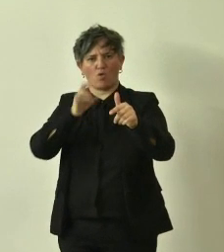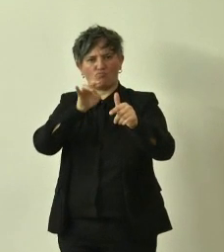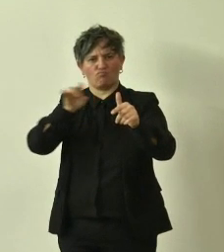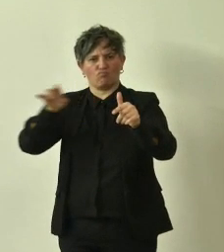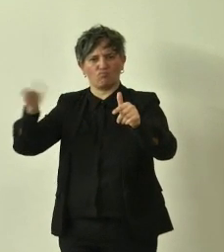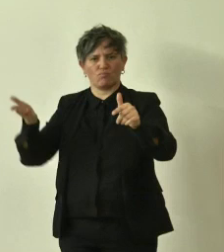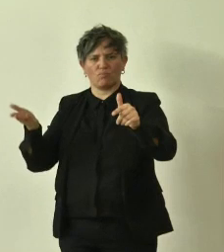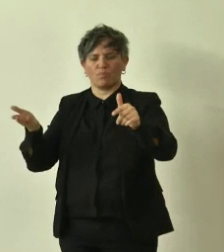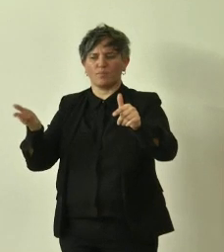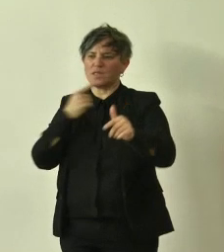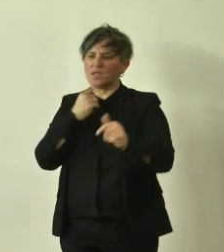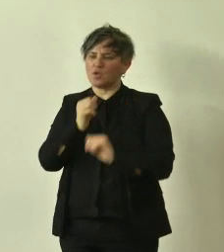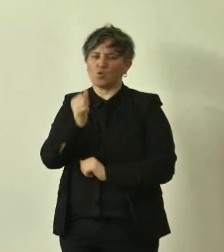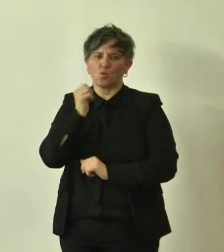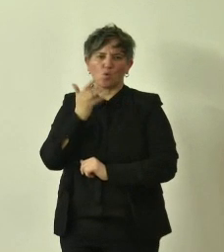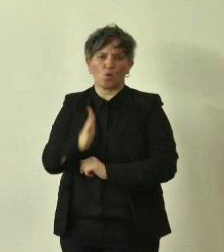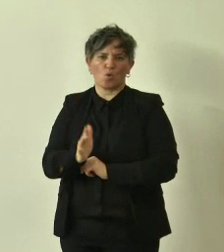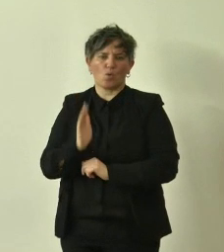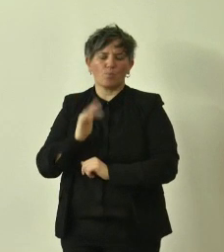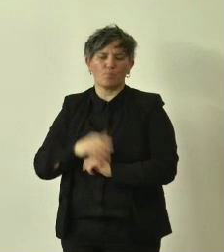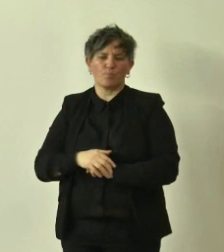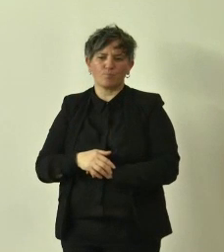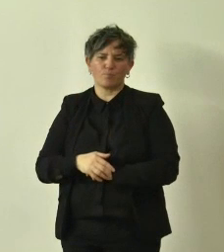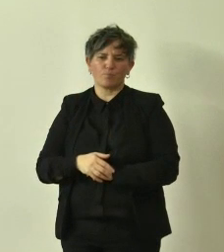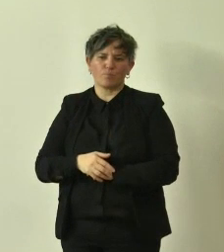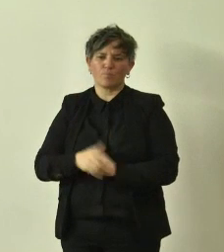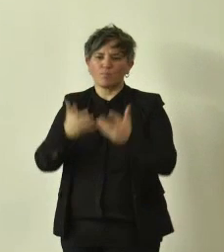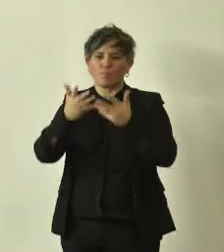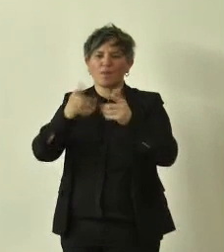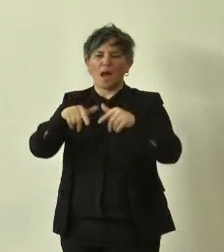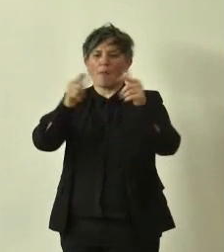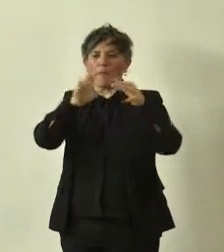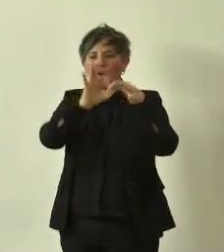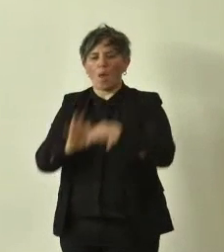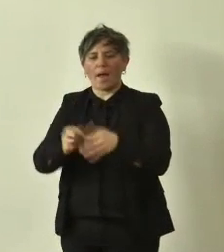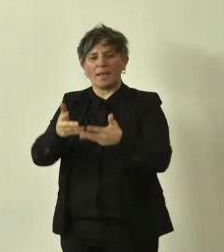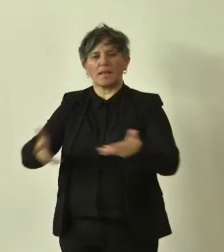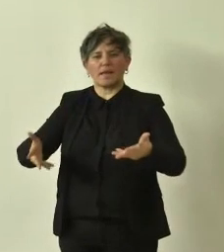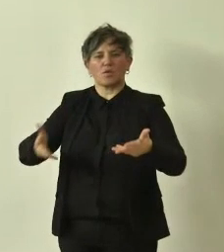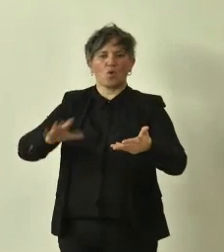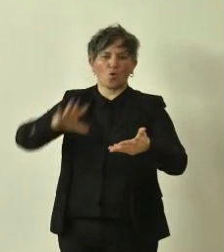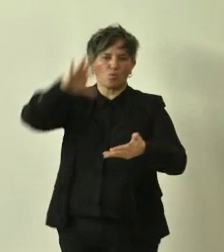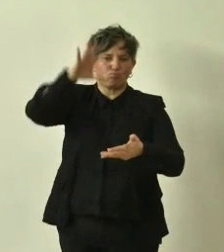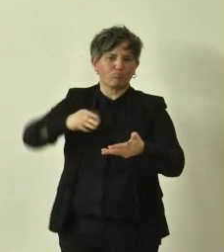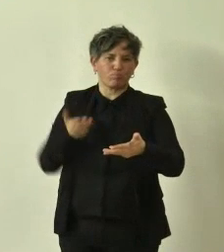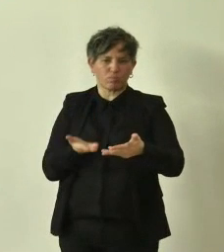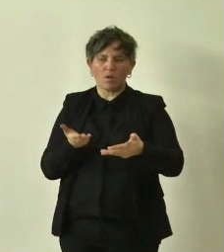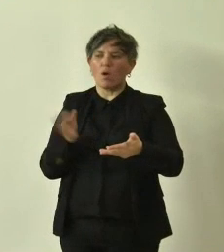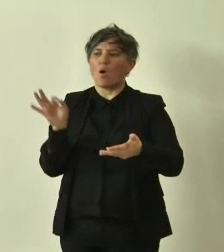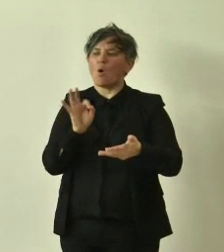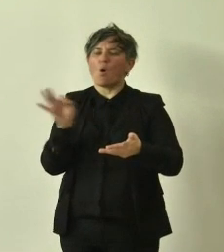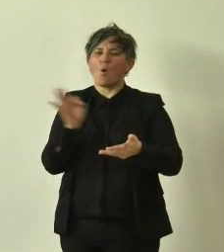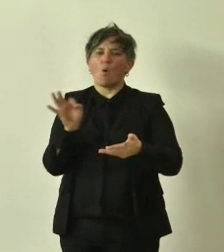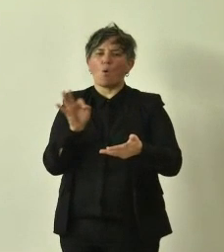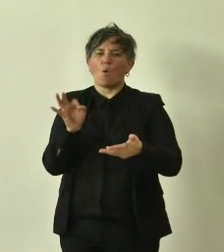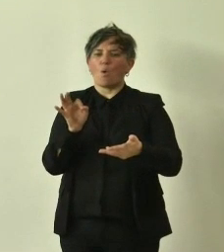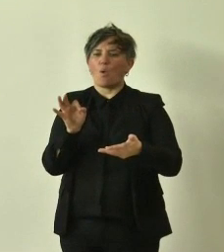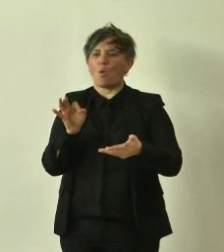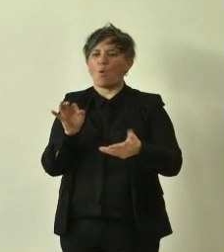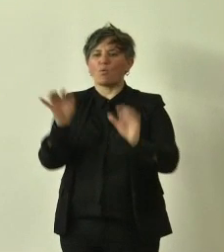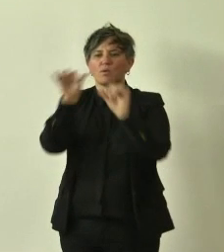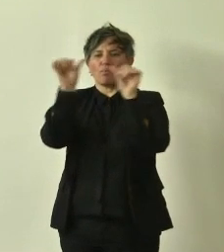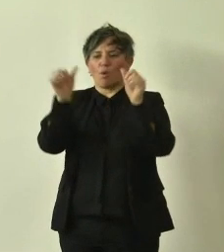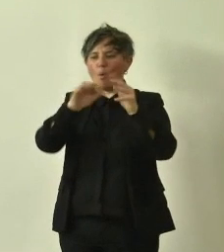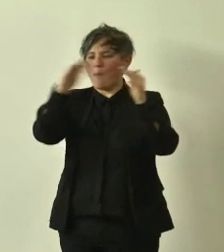come dicevo prima come elemento identitario per il territorio come contributo a disegnare il paesaggio nel